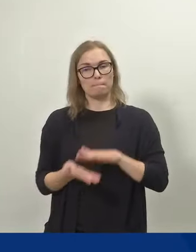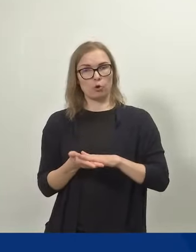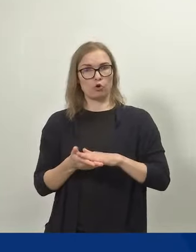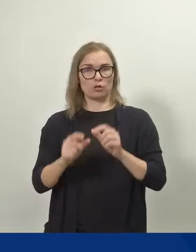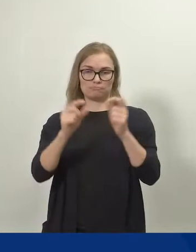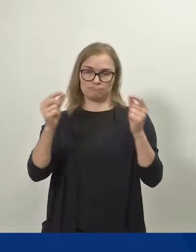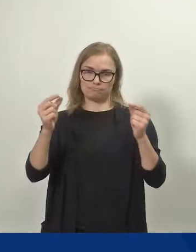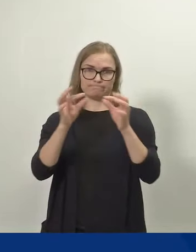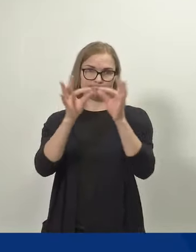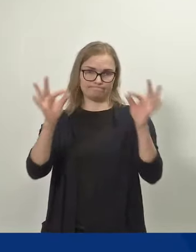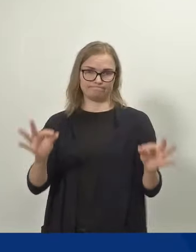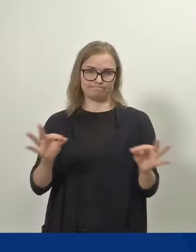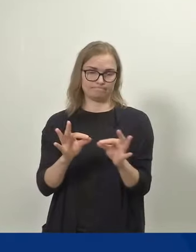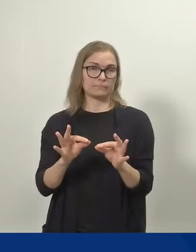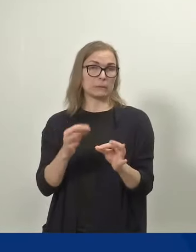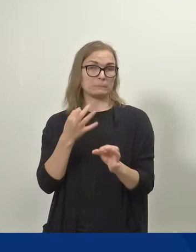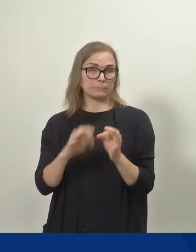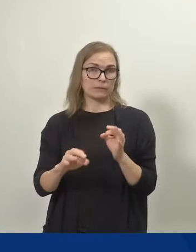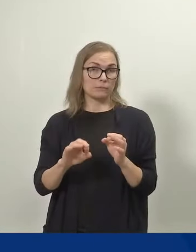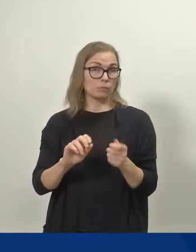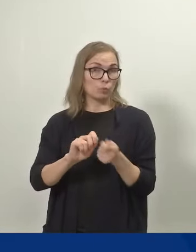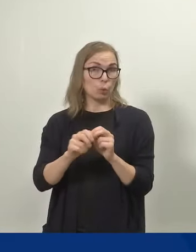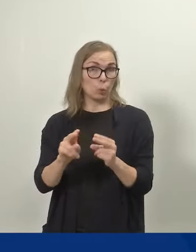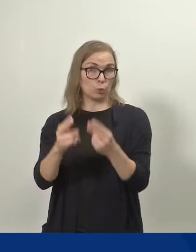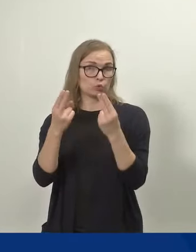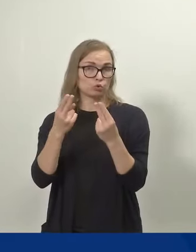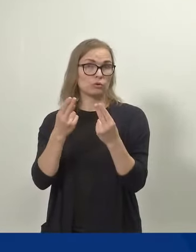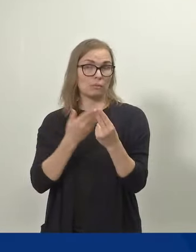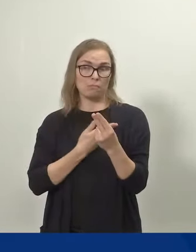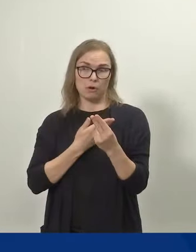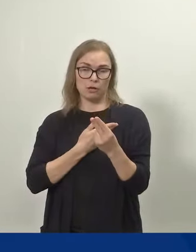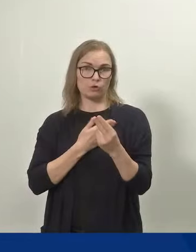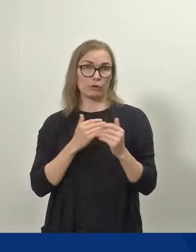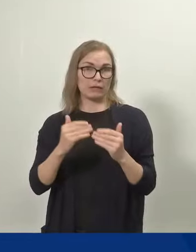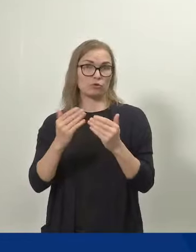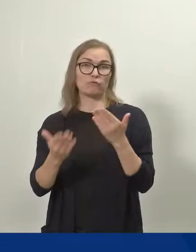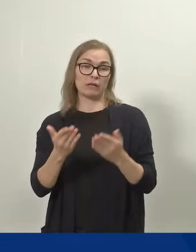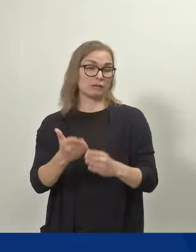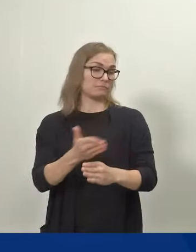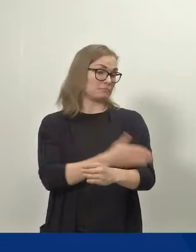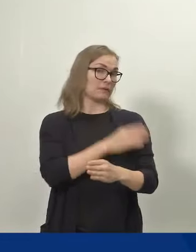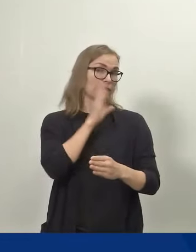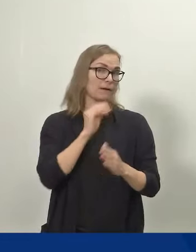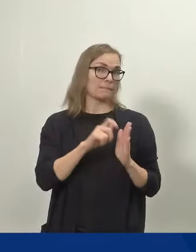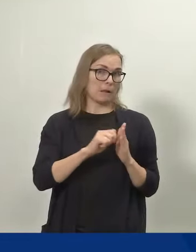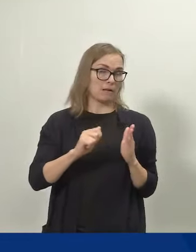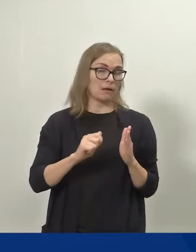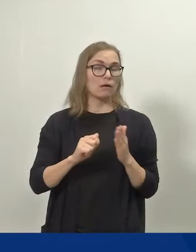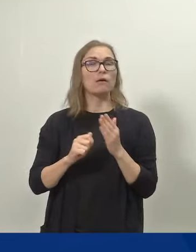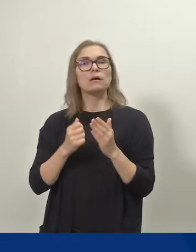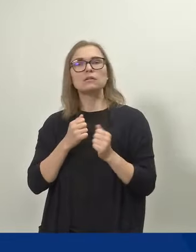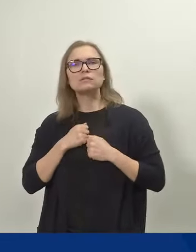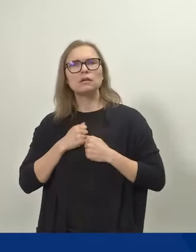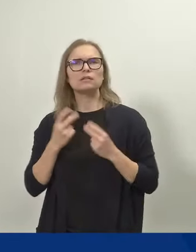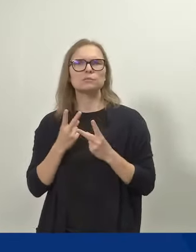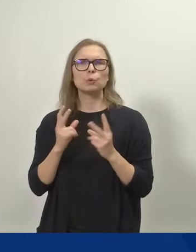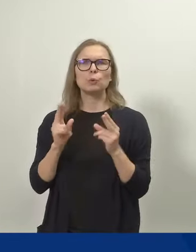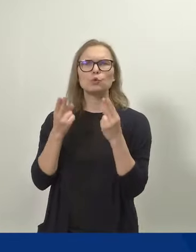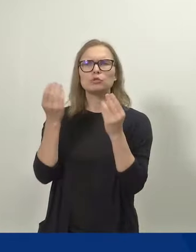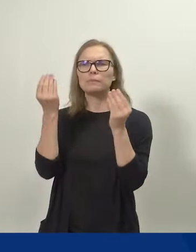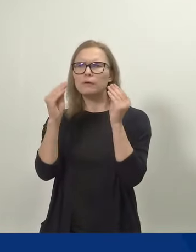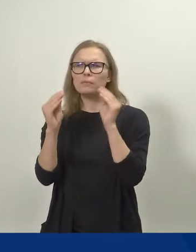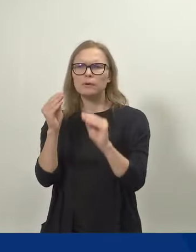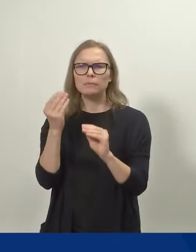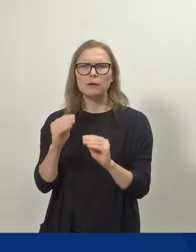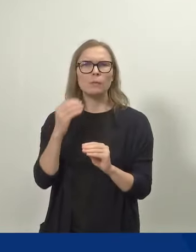tässä uudistuksessa modernisoitua erittäin paljon ja tuotua sinne sellaisia elementtejä, jotka helpottaa jatkossa sitten